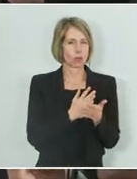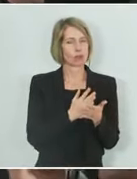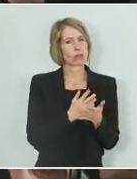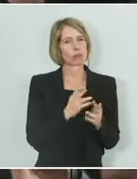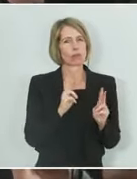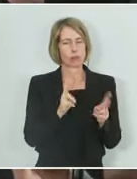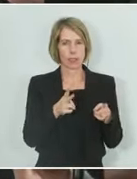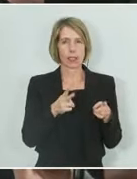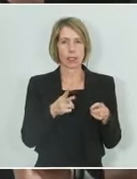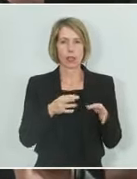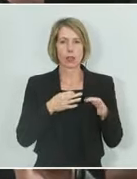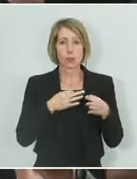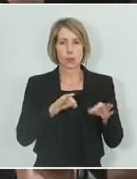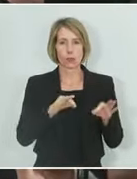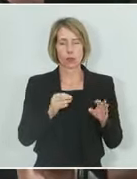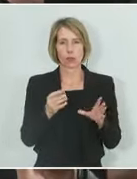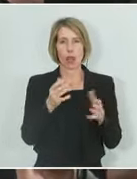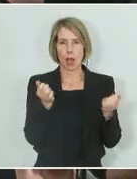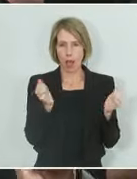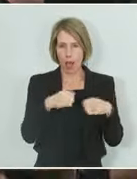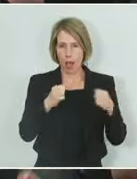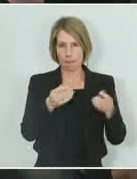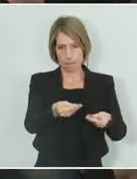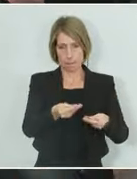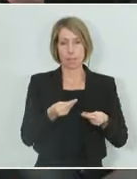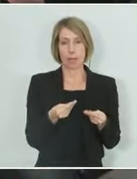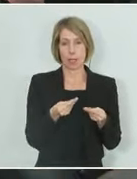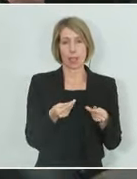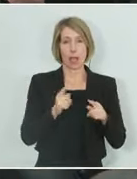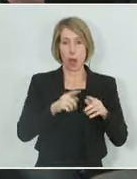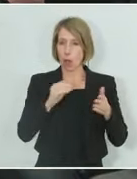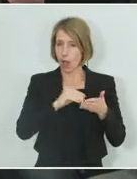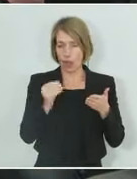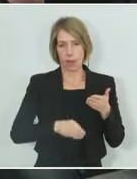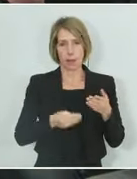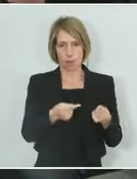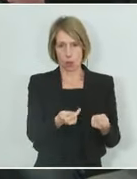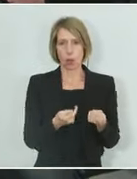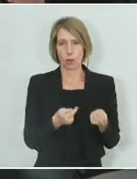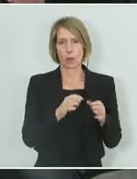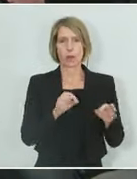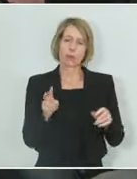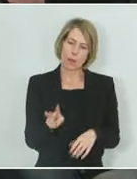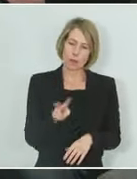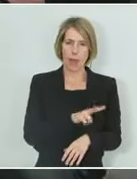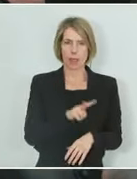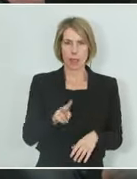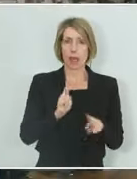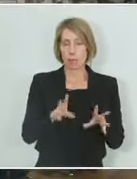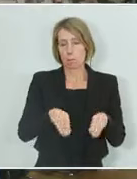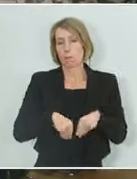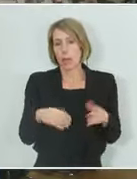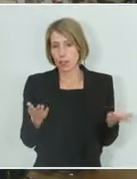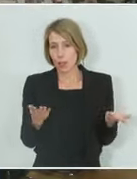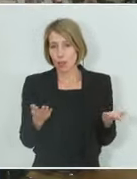führen würde zu einem Abkommen, einer Einigung, die für beide Seiten annehmbar wäre?